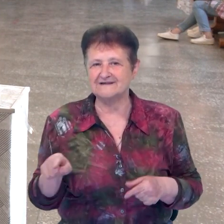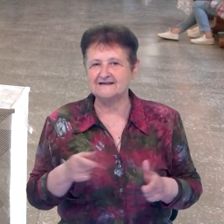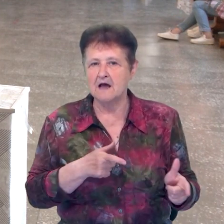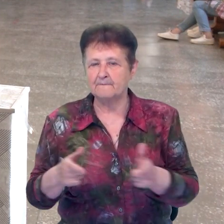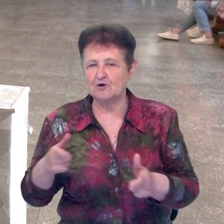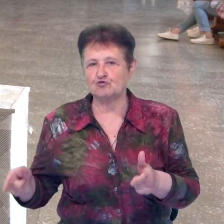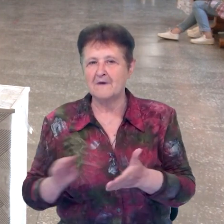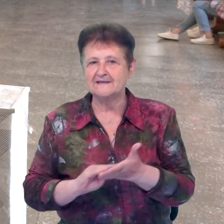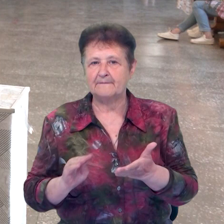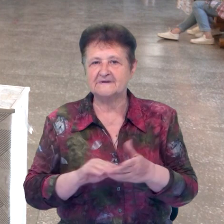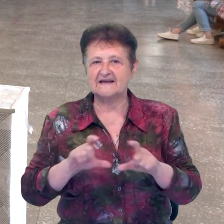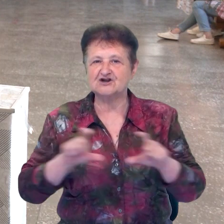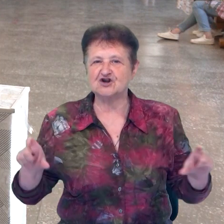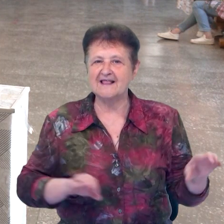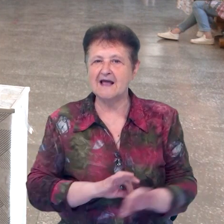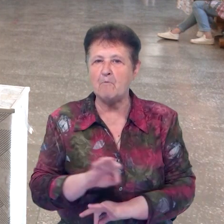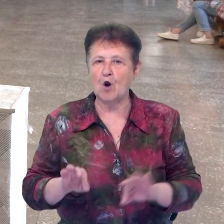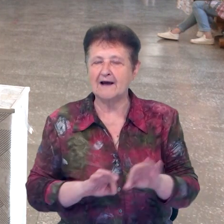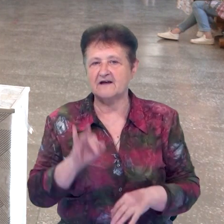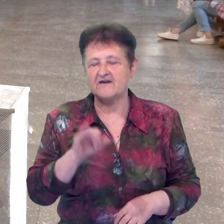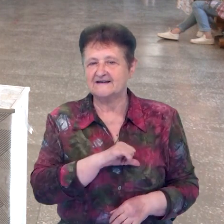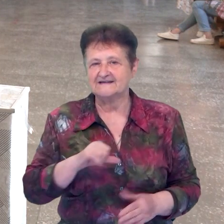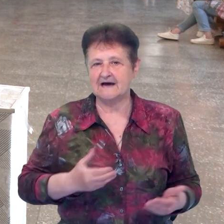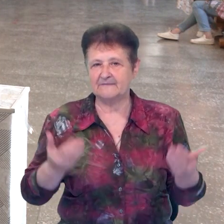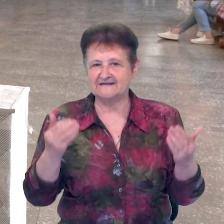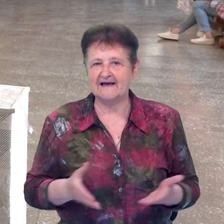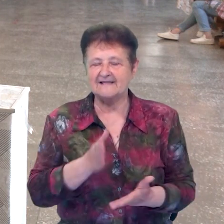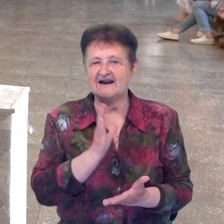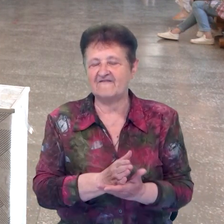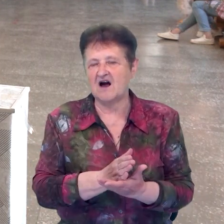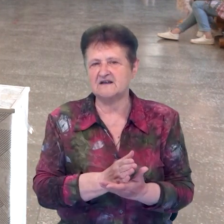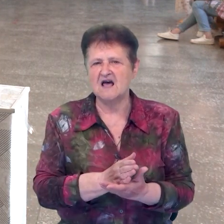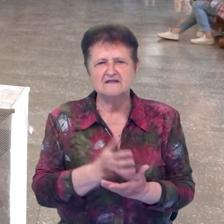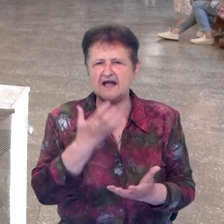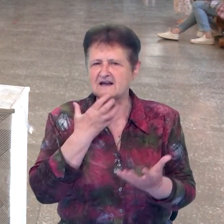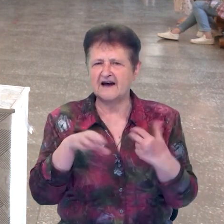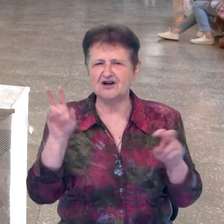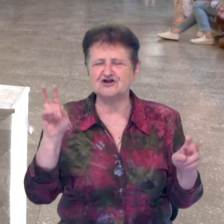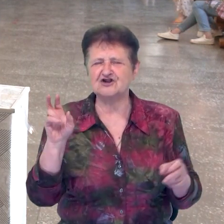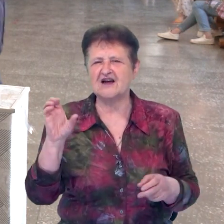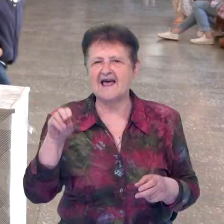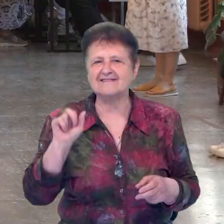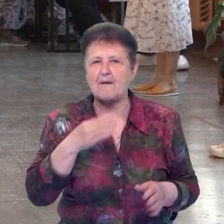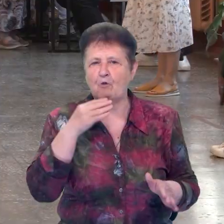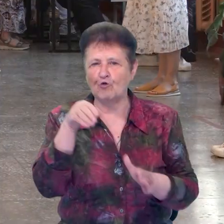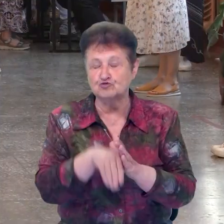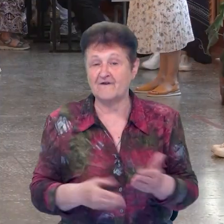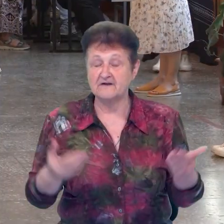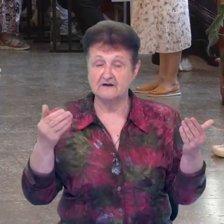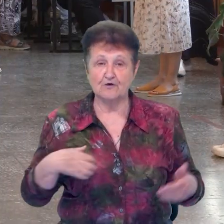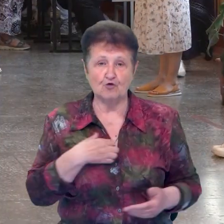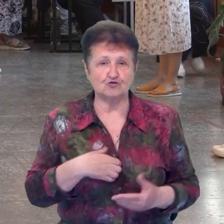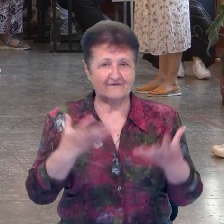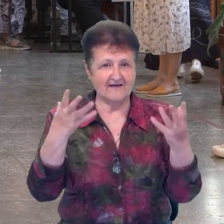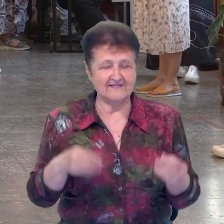підготовки написання шкільних проєктів. І саме зараз триває найгарячіший етап – етап голосування. Сьогодні –